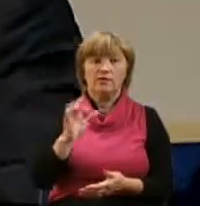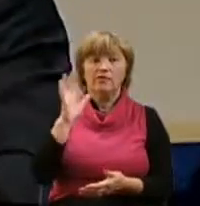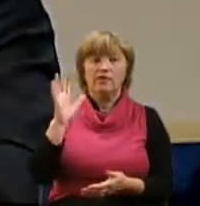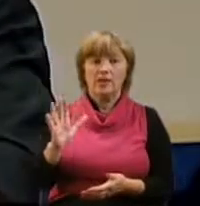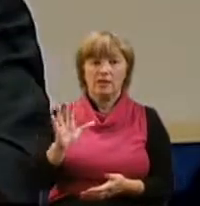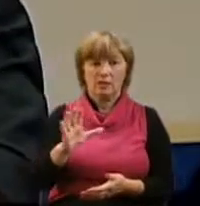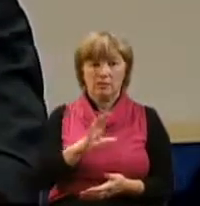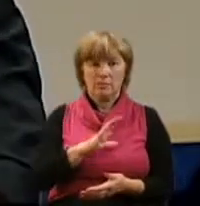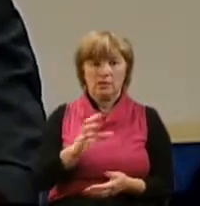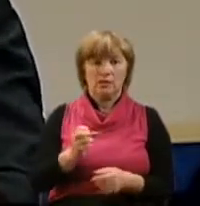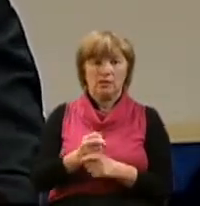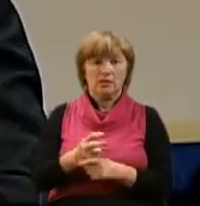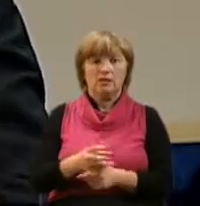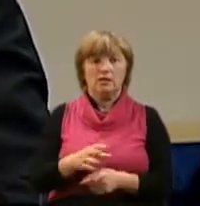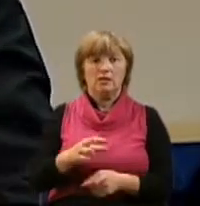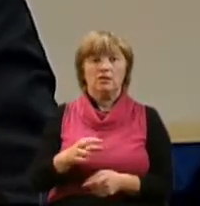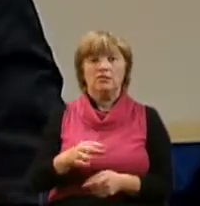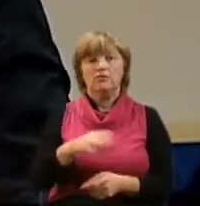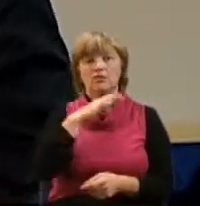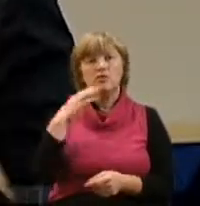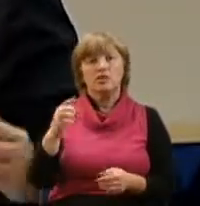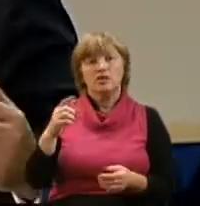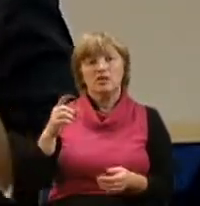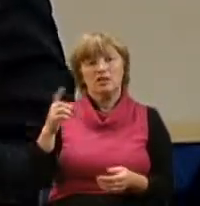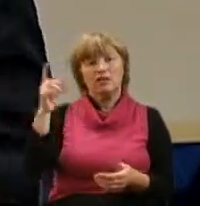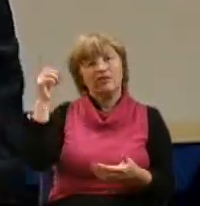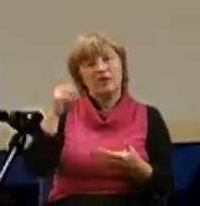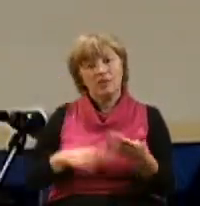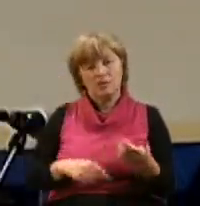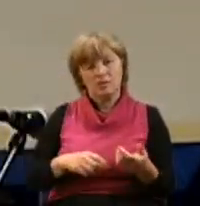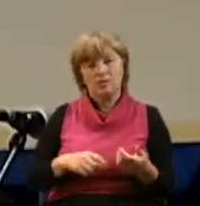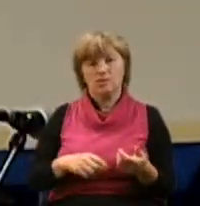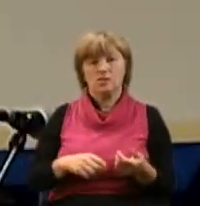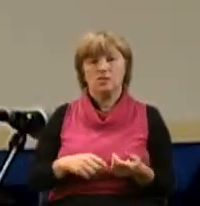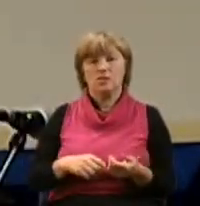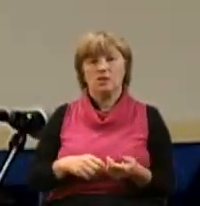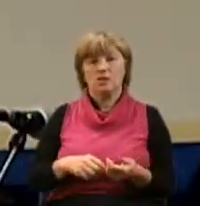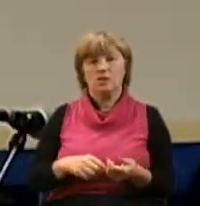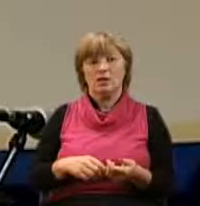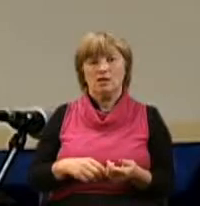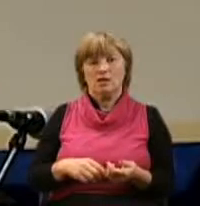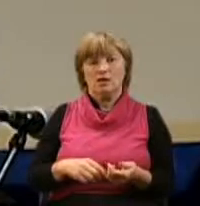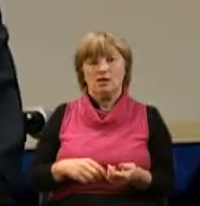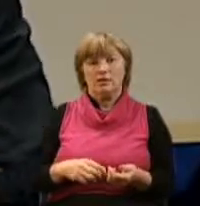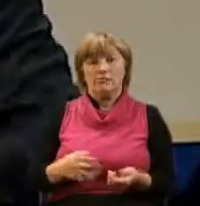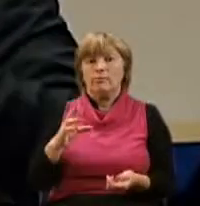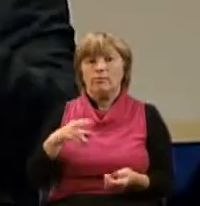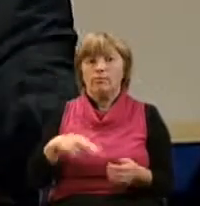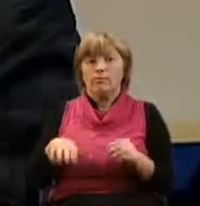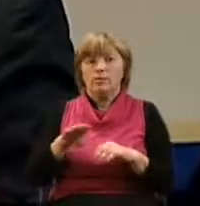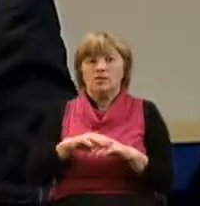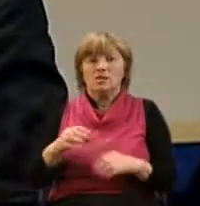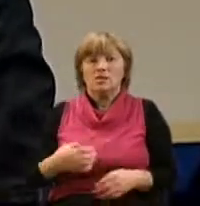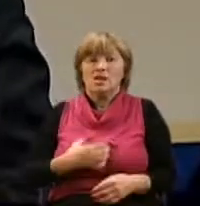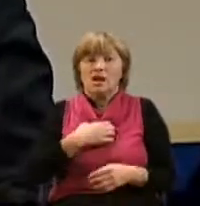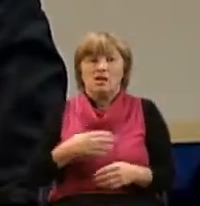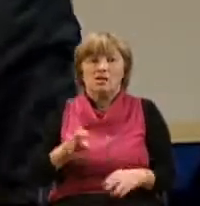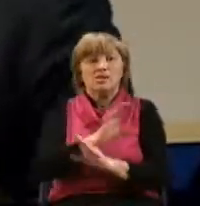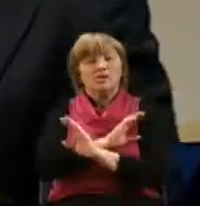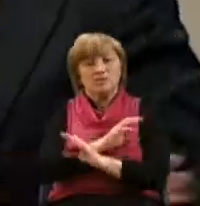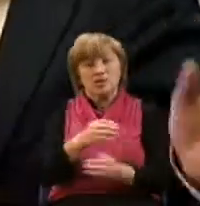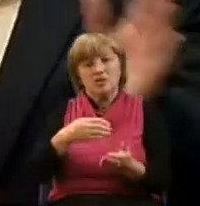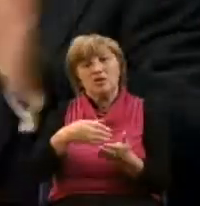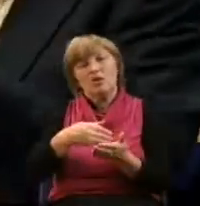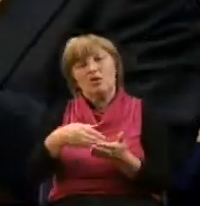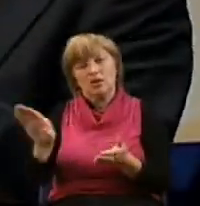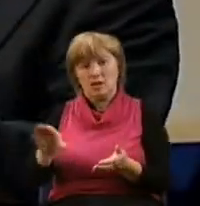христиан, и некоторые верующие под давлением преследований, под страхом смерти, они